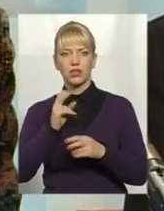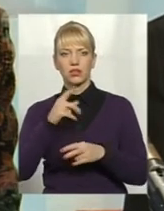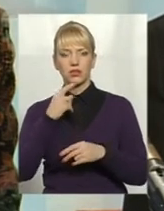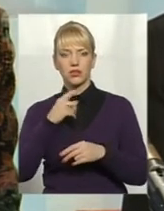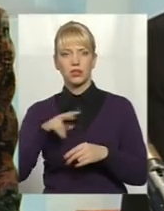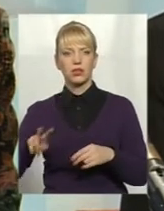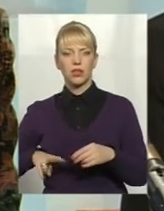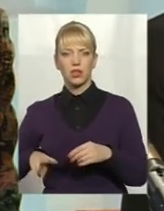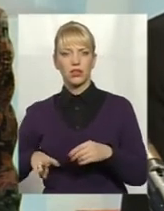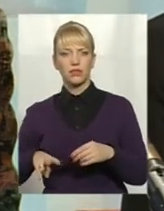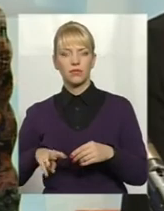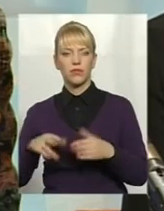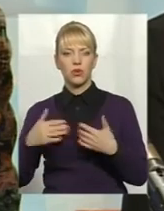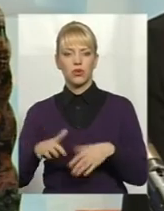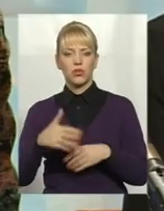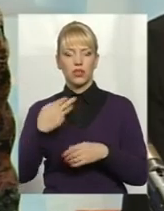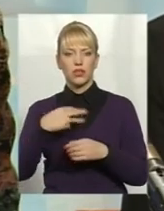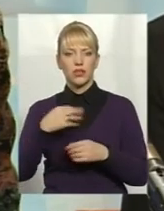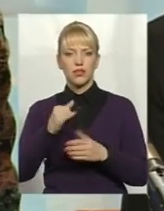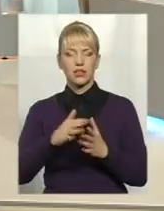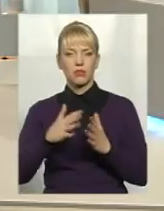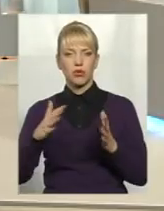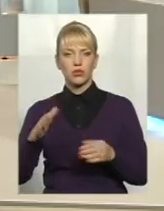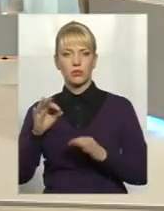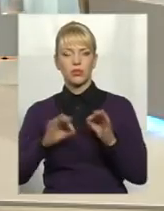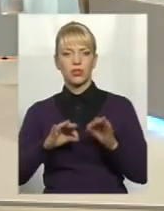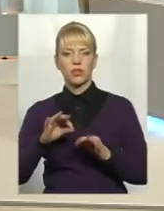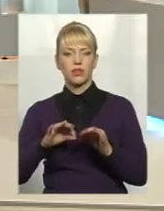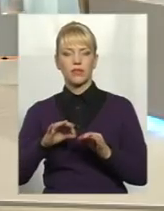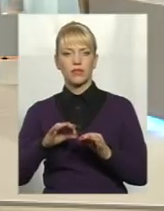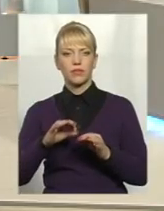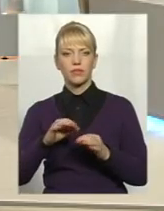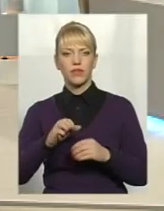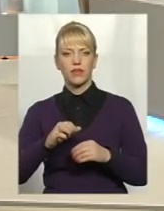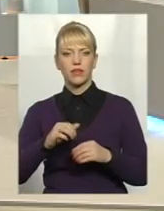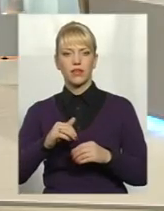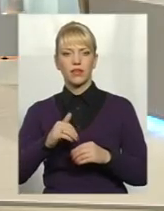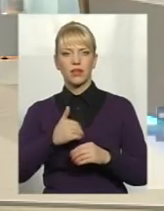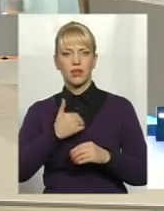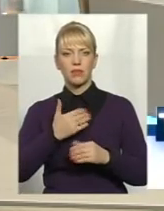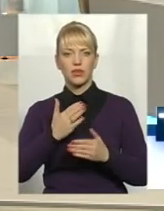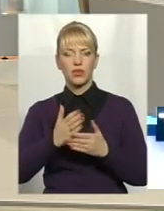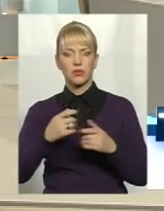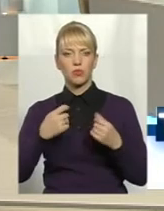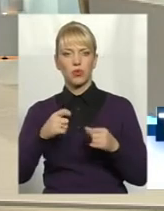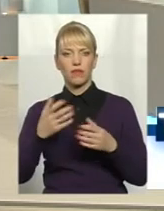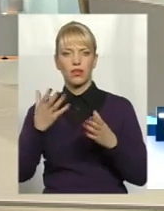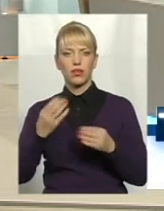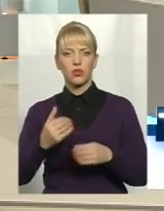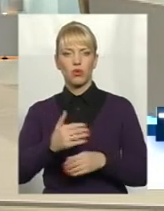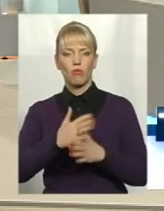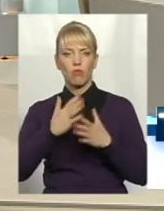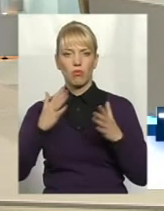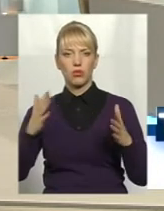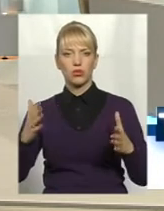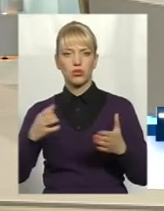логістіки, вже 30 і більше процентів намерення є продавати ще більше, дістігнути